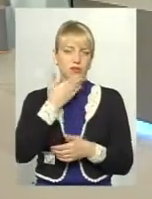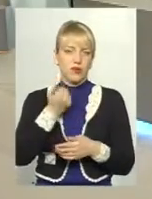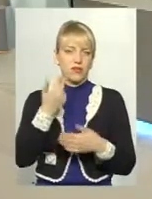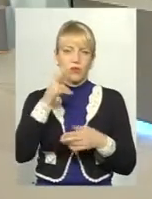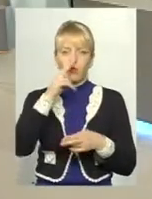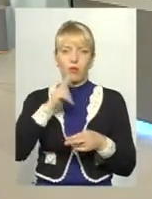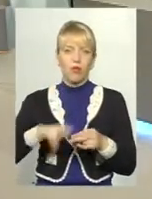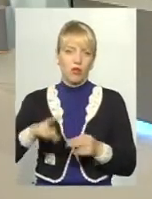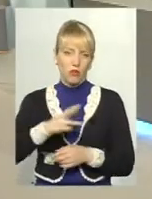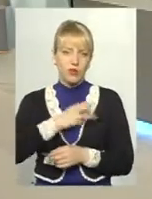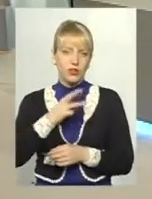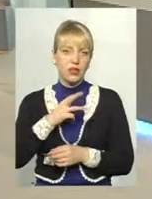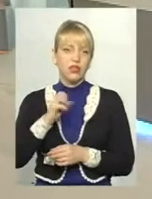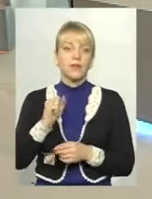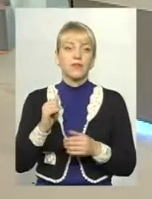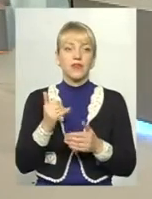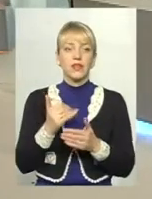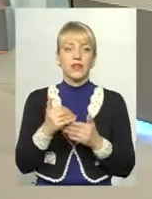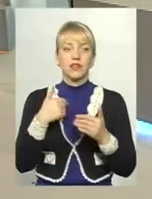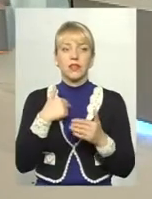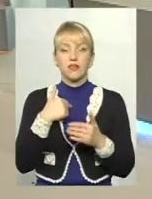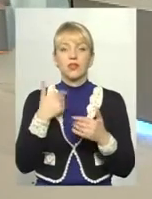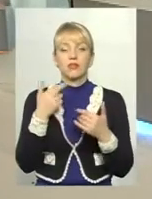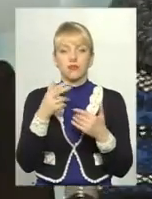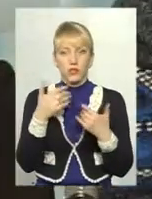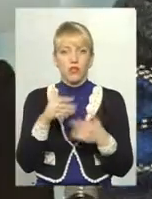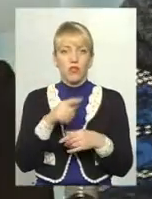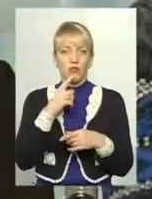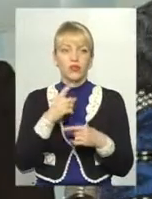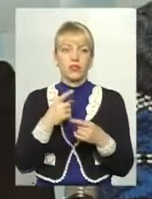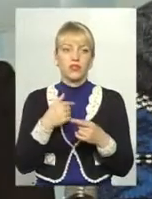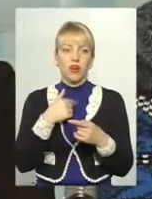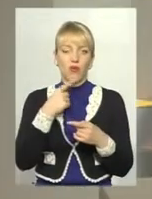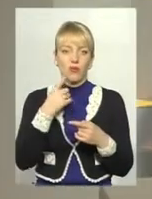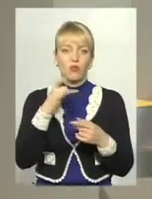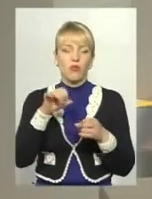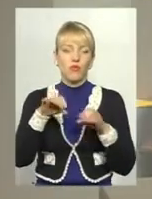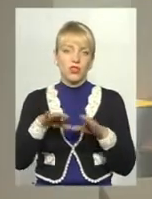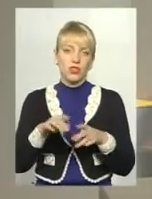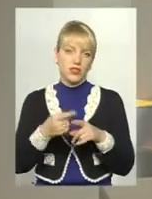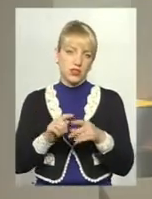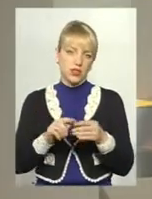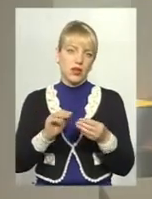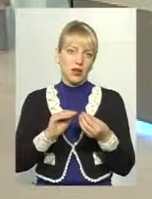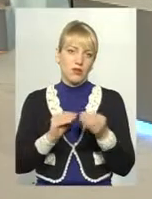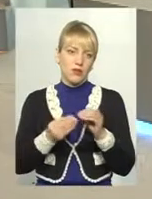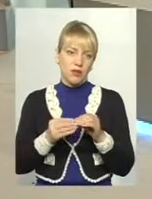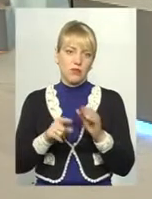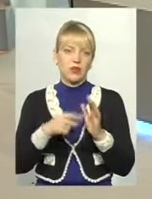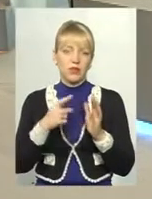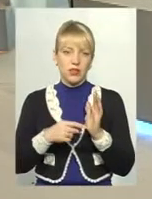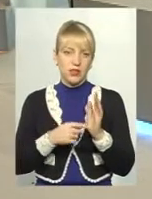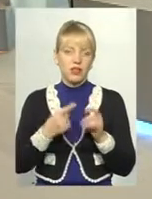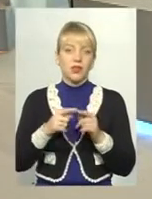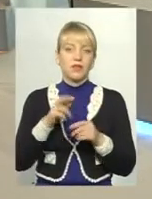одні з, от, ще, колеги, зараз ще якісь, тось, я вже назвав, от, деякі шляхи вирішення цих питань. Аби було бажання, можливості завжди